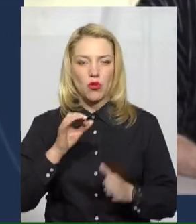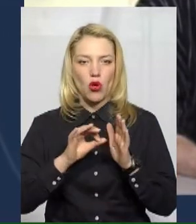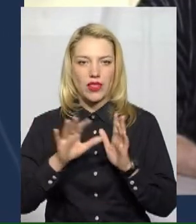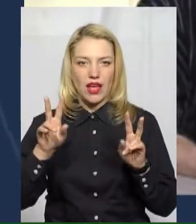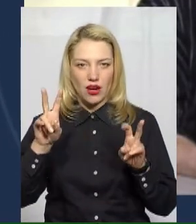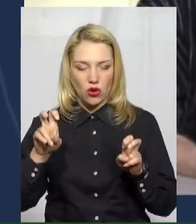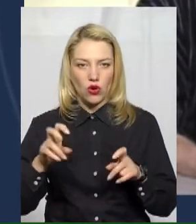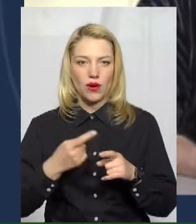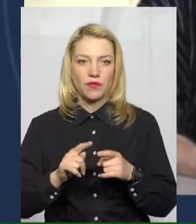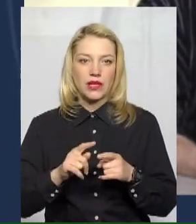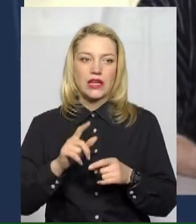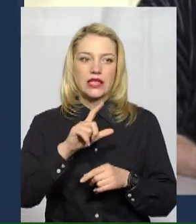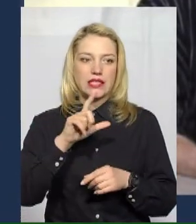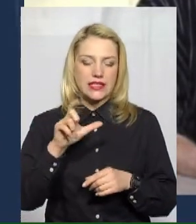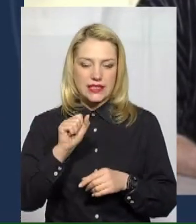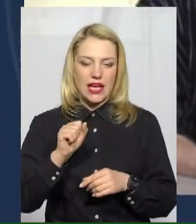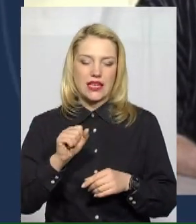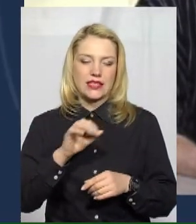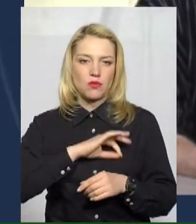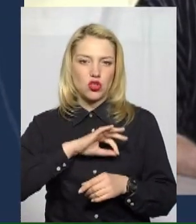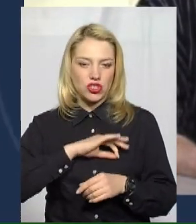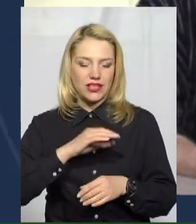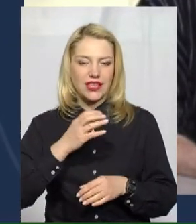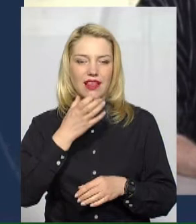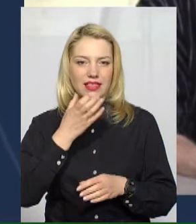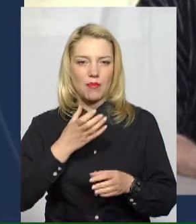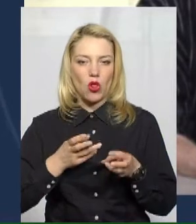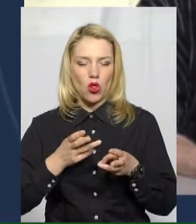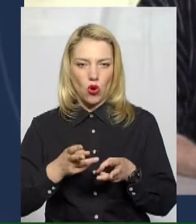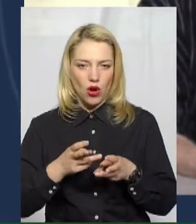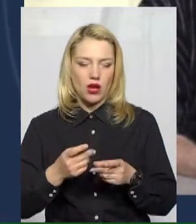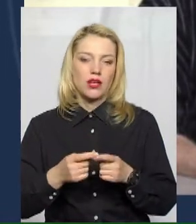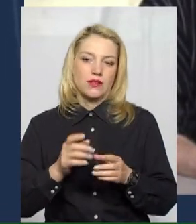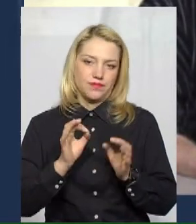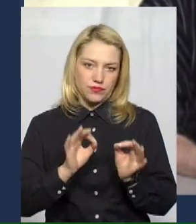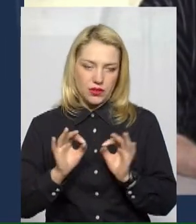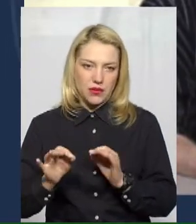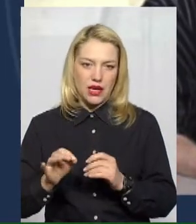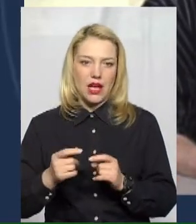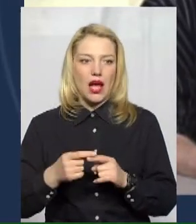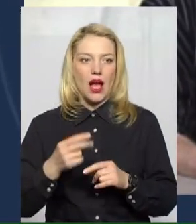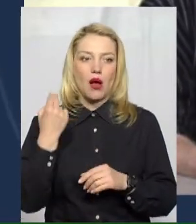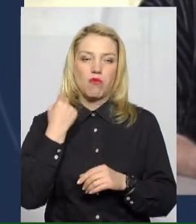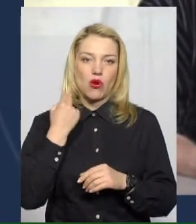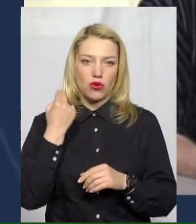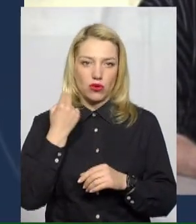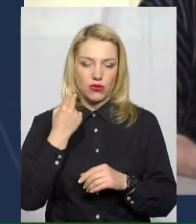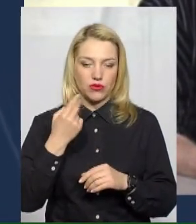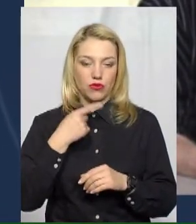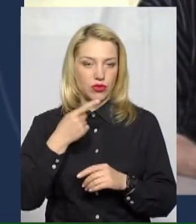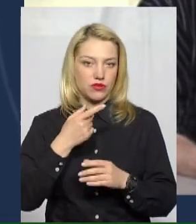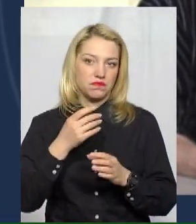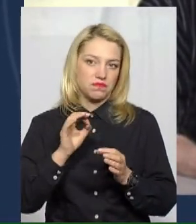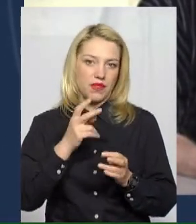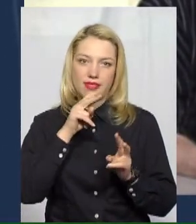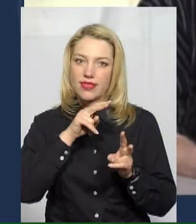більш-менш задовільна. Тенденцій до стрімкого накопичення заборгованості не спостерігається. Про це повідомила